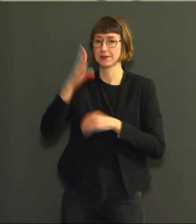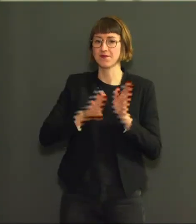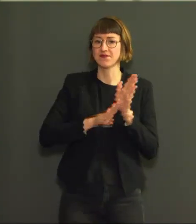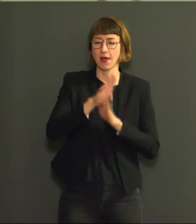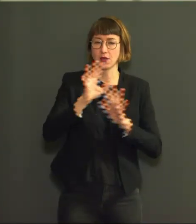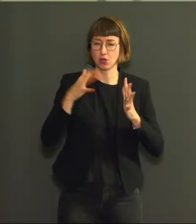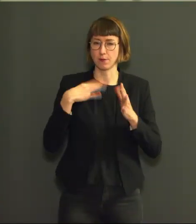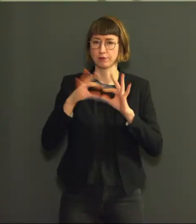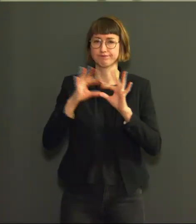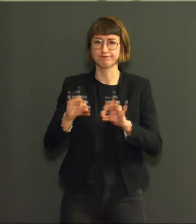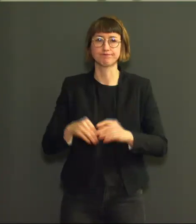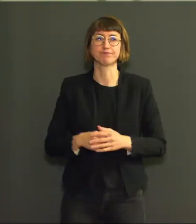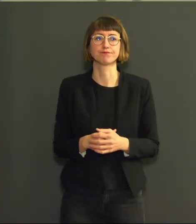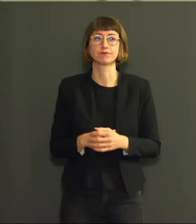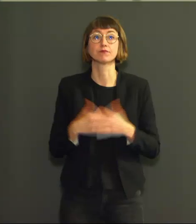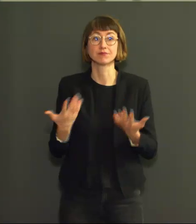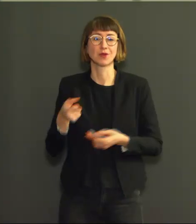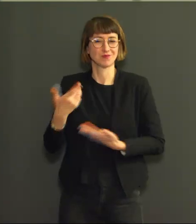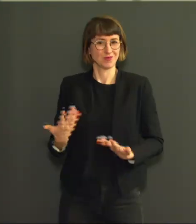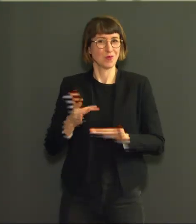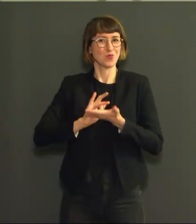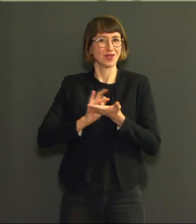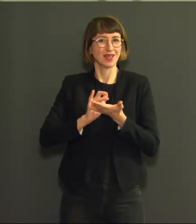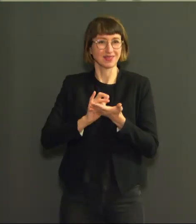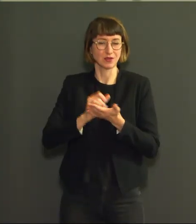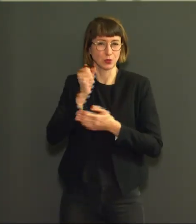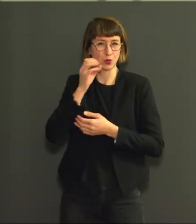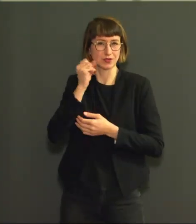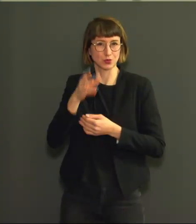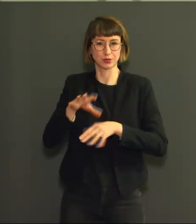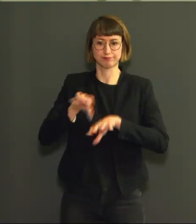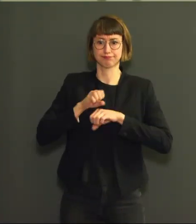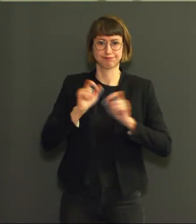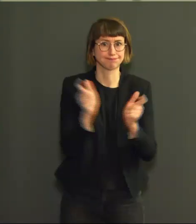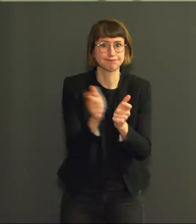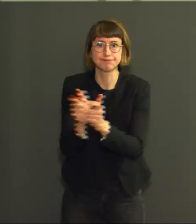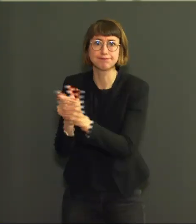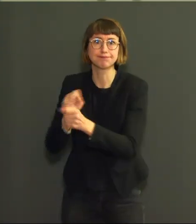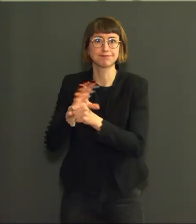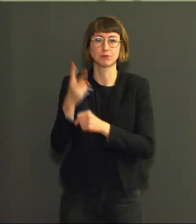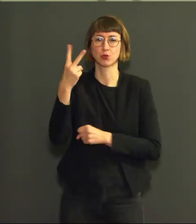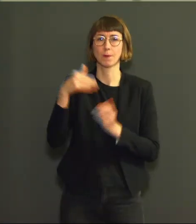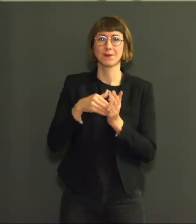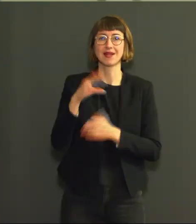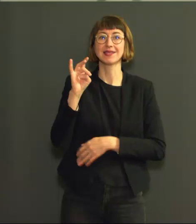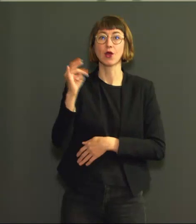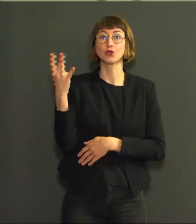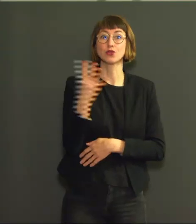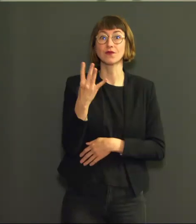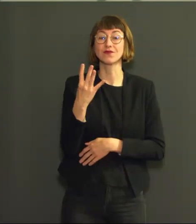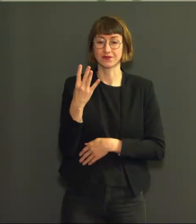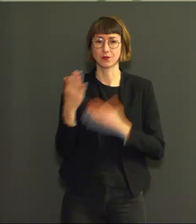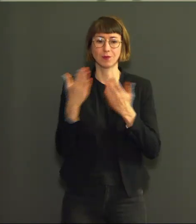moyenne 2049 nouvelles contaminations par jour. C'est une diminution de 3% par rapport